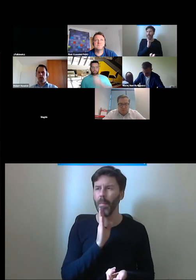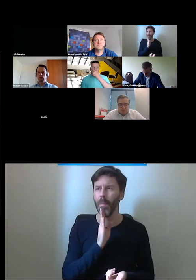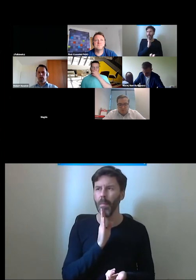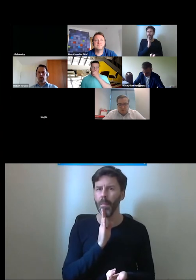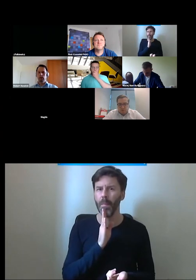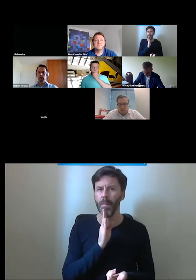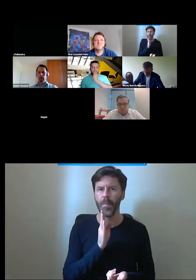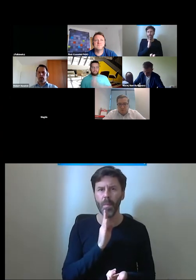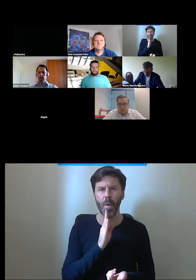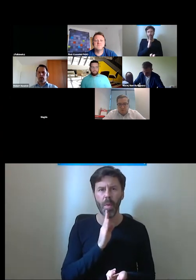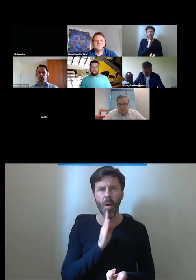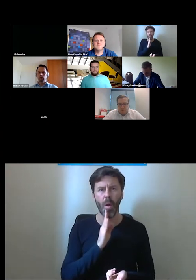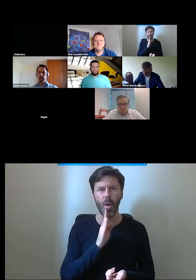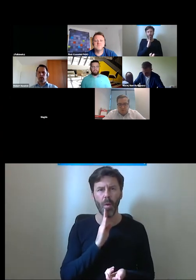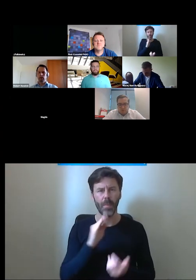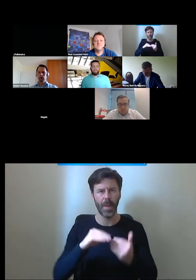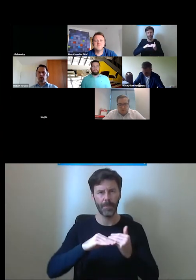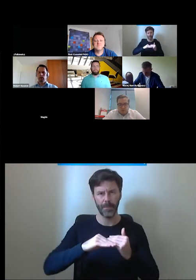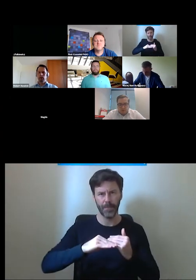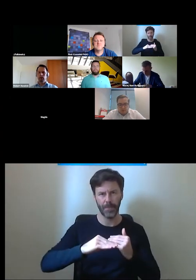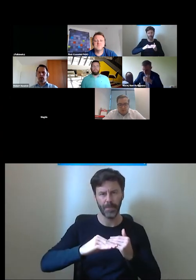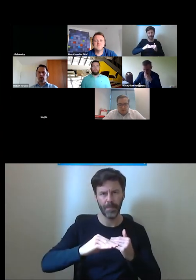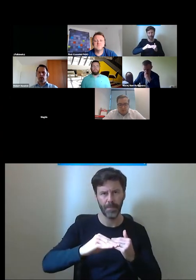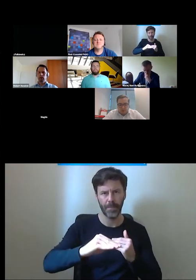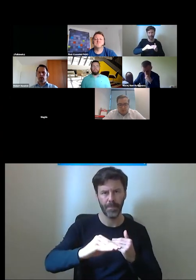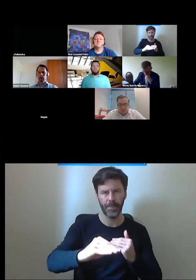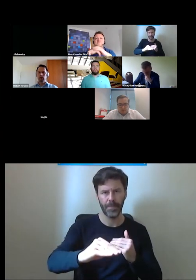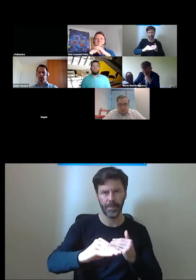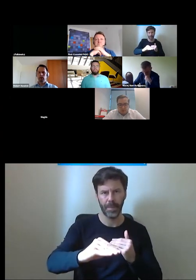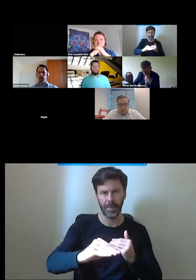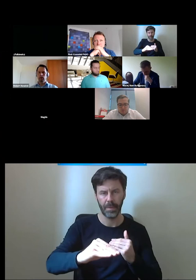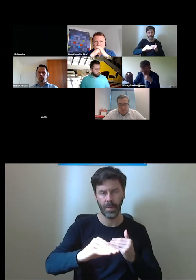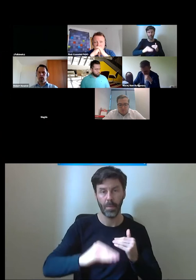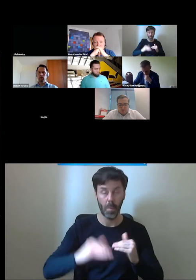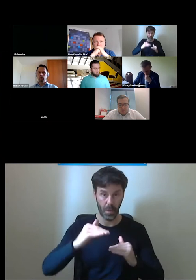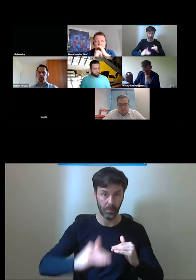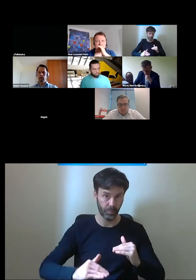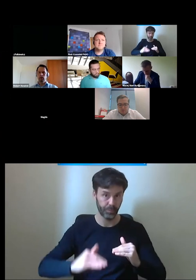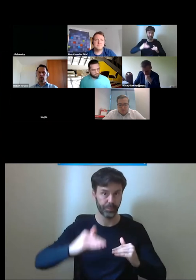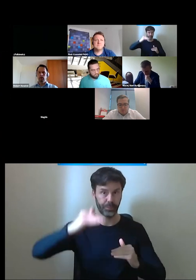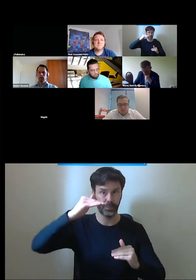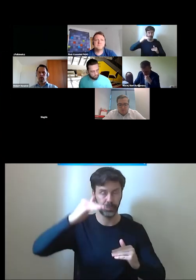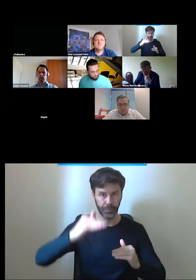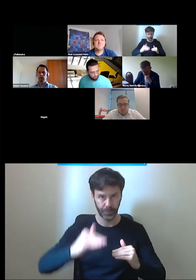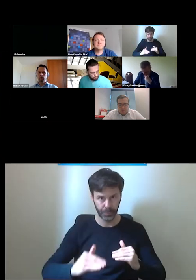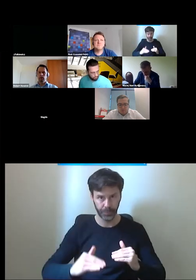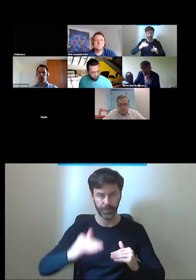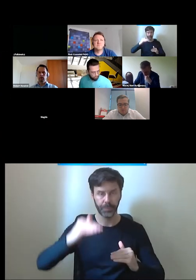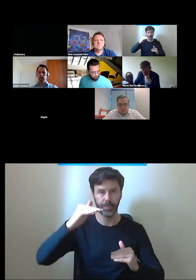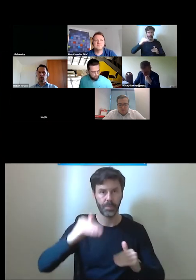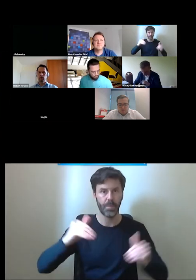powierzchni peronu i które w zasadzie jest w stanie obsłużyć każdą wysokość podłogi i taboru, który